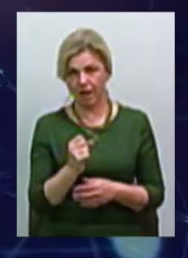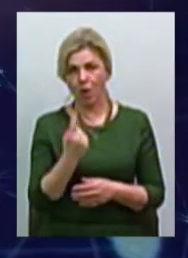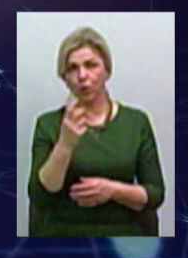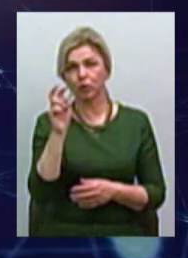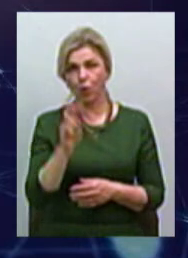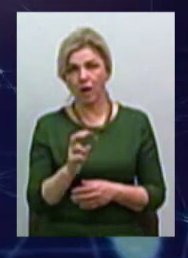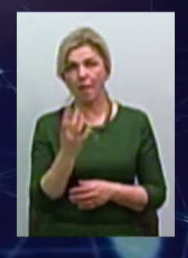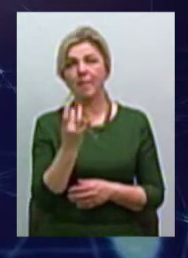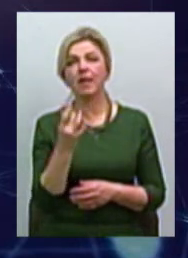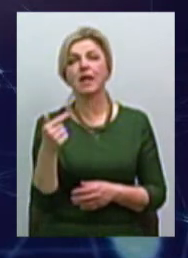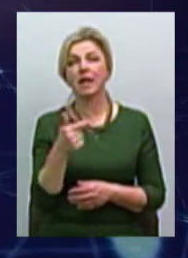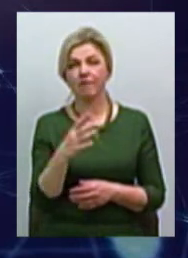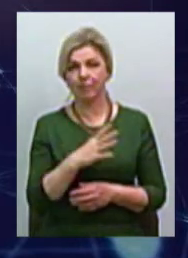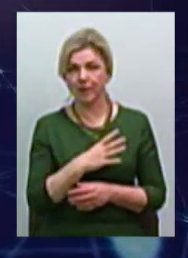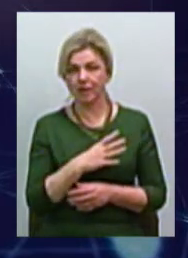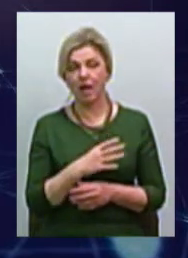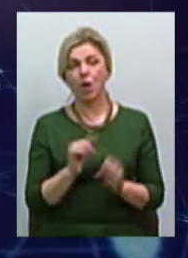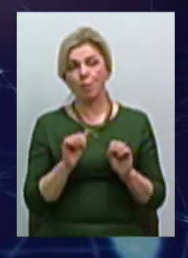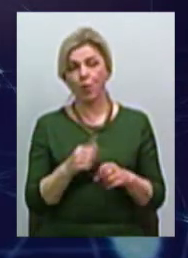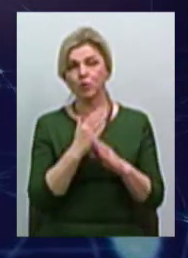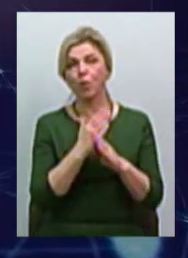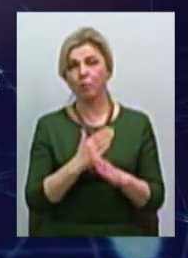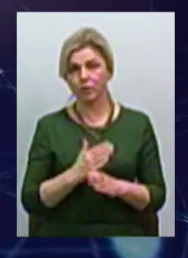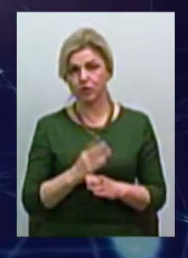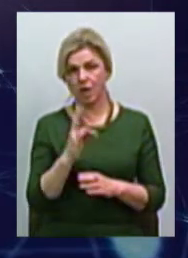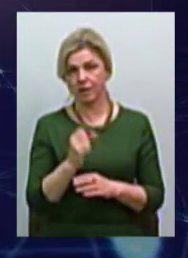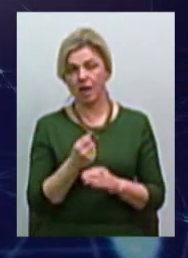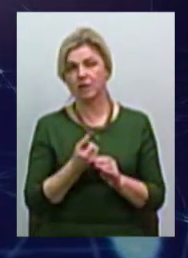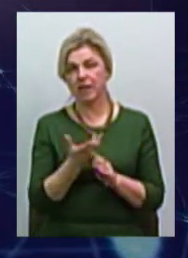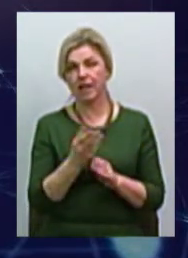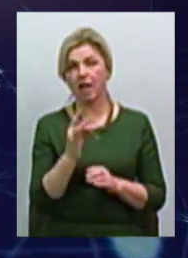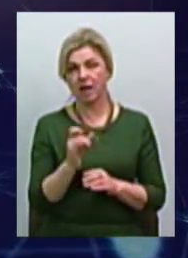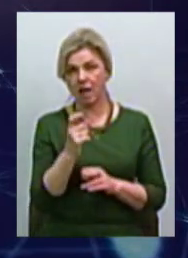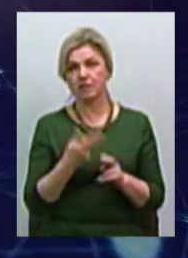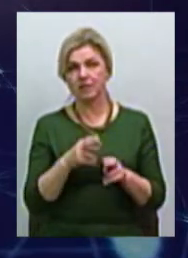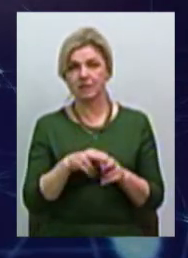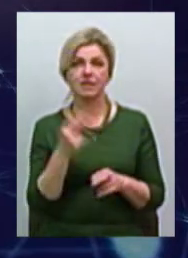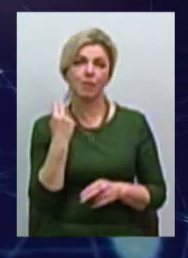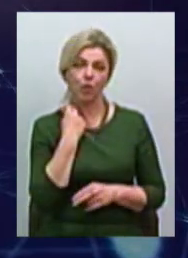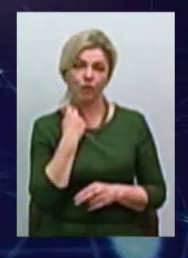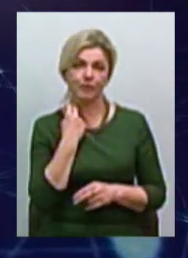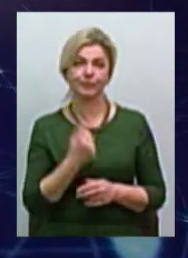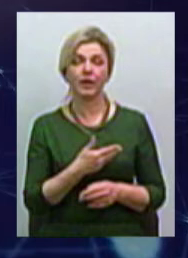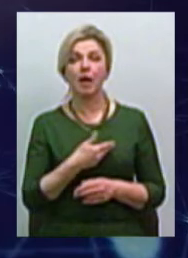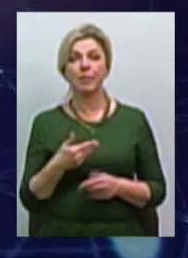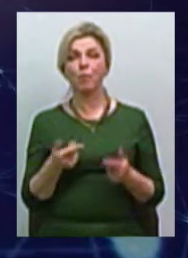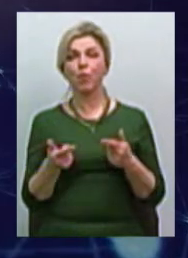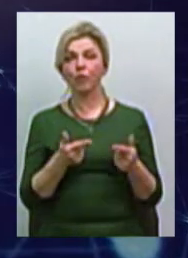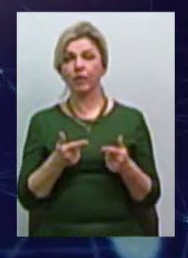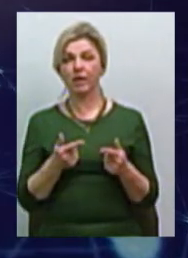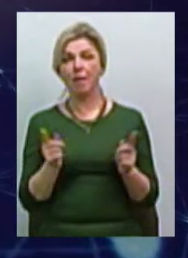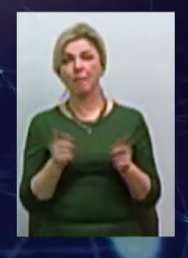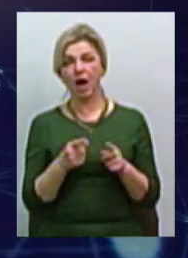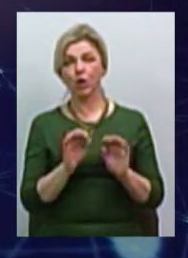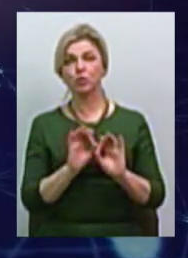гривень. Тобто, можна помножити навіть на кілька разів цю заборгованість. Ми підготували невеликий сюжет